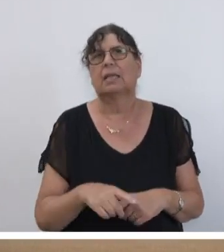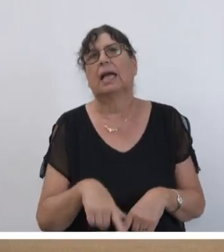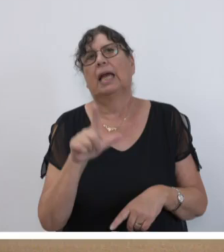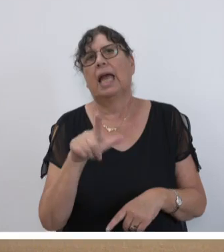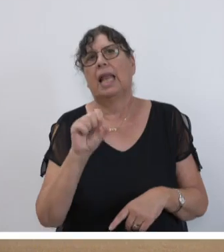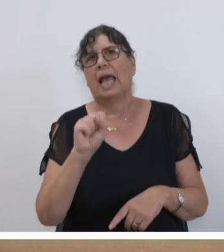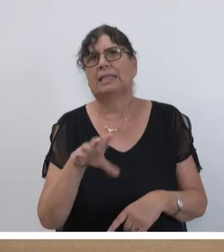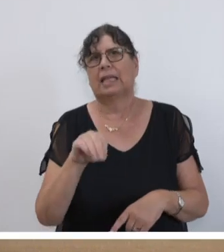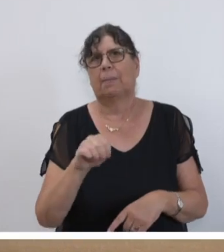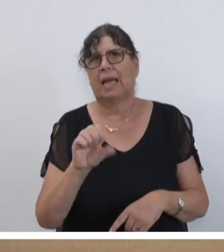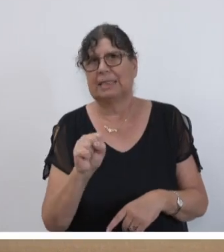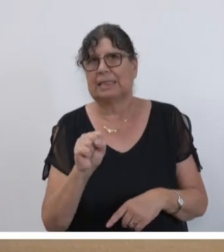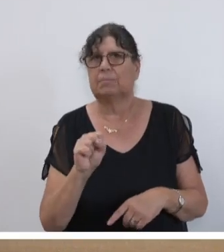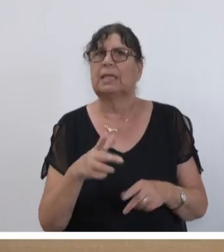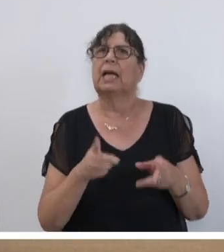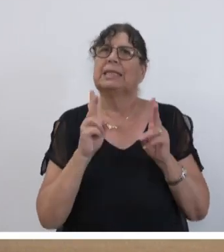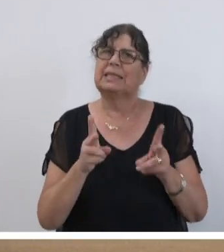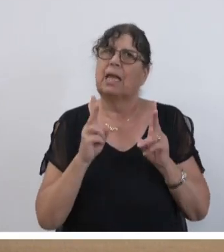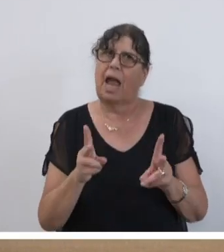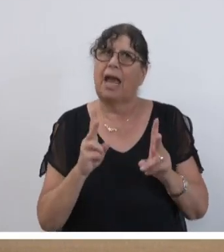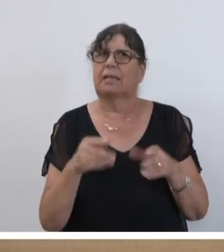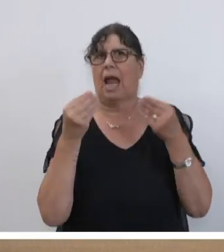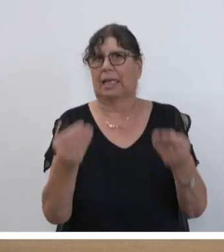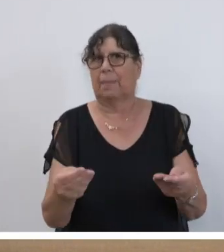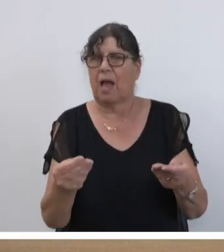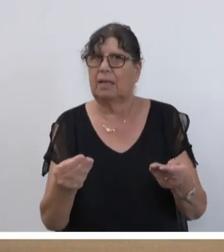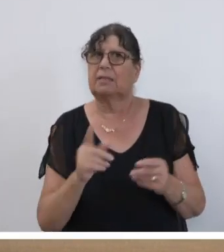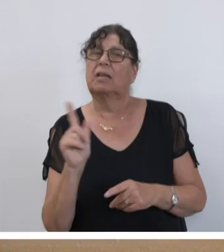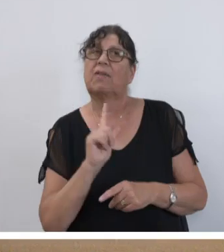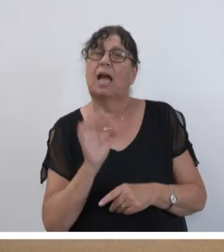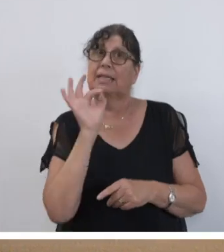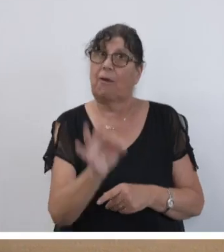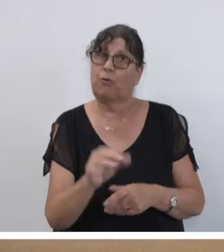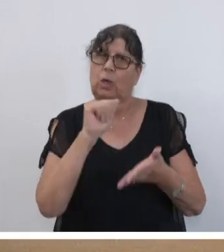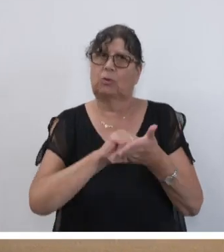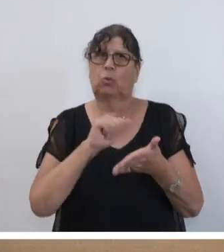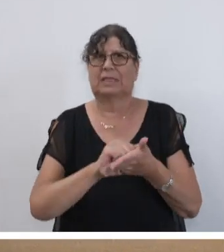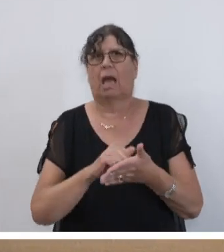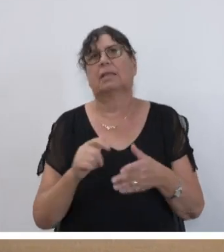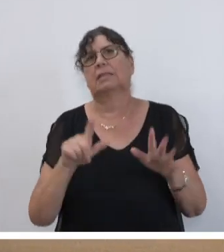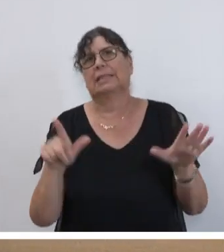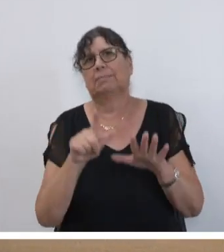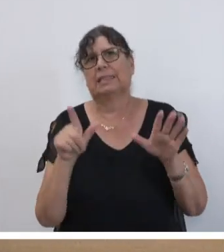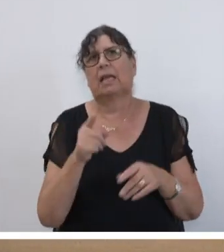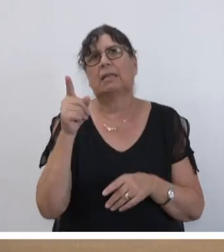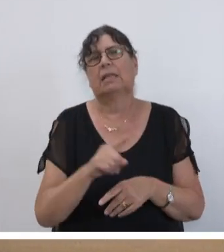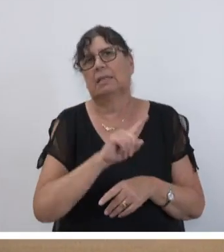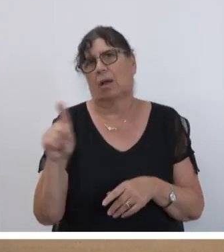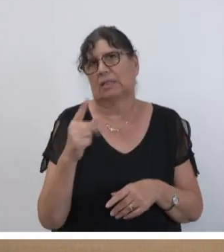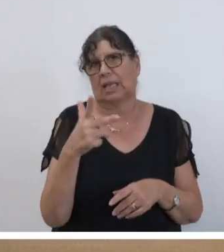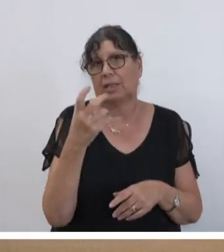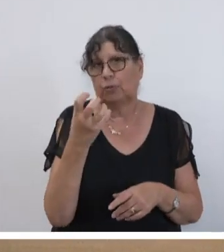Bildungschancen sichern, eingebracht. Wer dafür ist, dass der Antrag Drucksache 17-1053